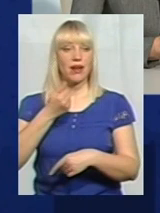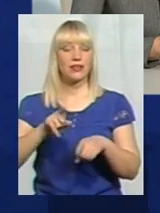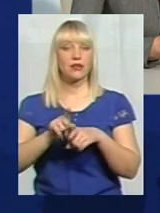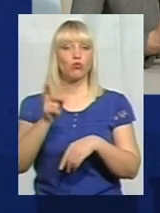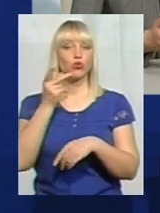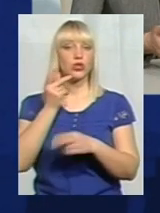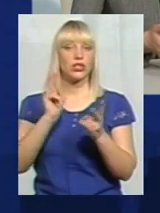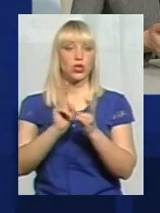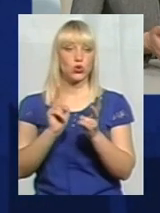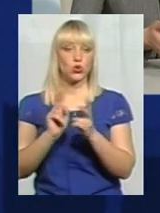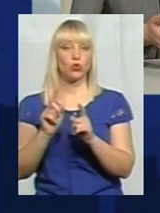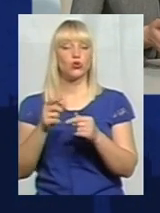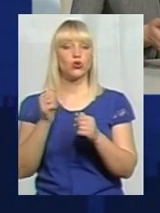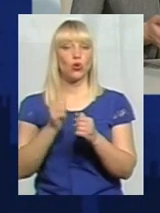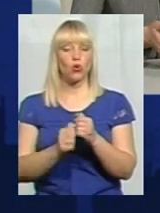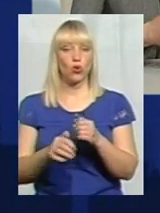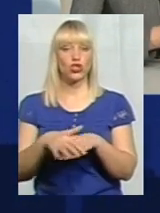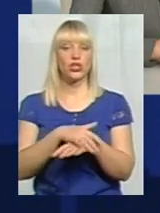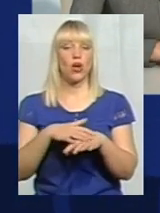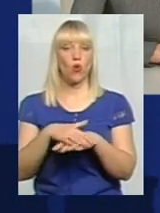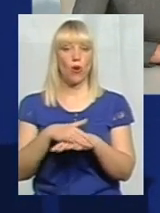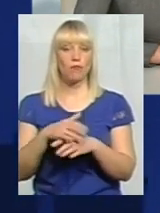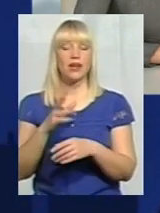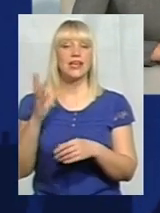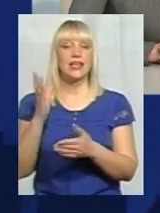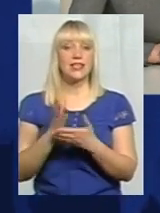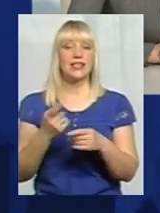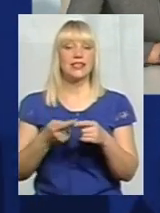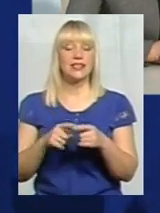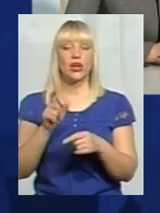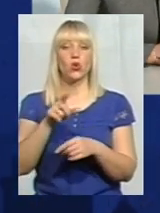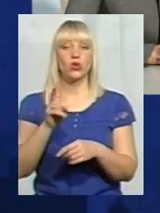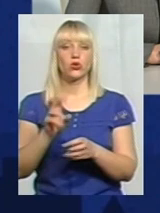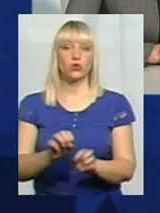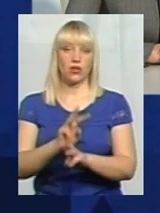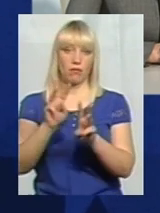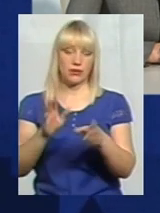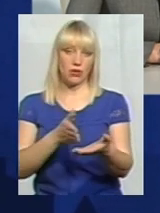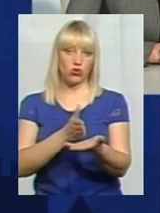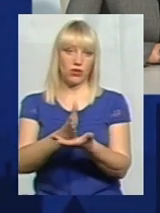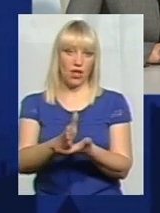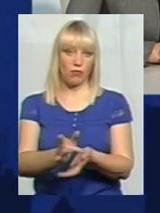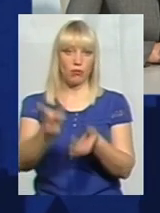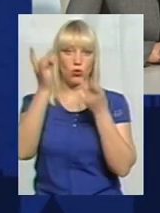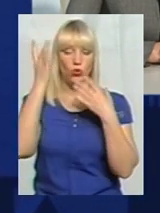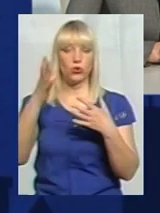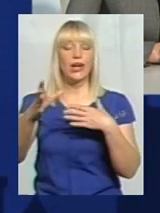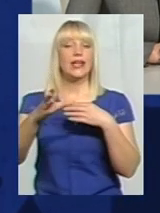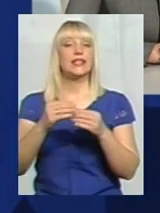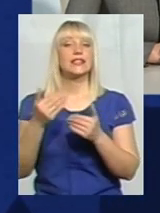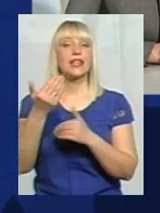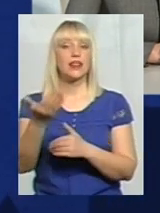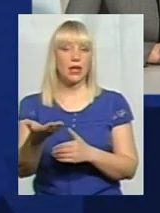зустріч, тому що в кожній громаді, майже у всіх, є ті люди, які забезпечують напрямок культури. З ними ми постійно спілкуємося.